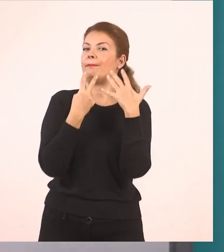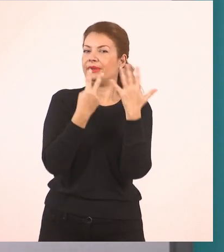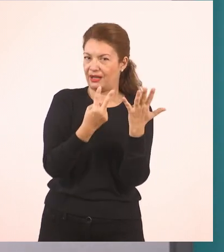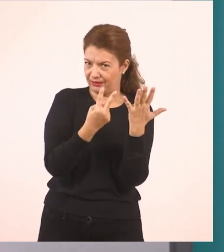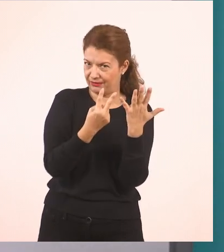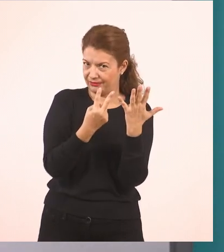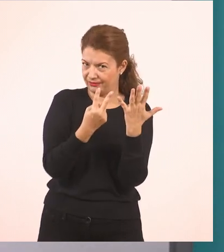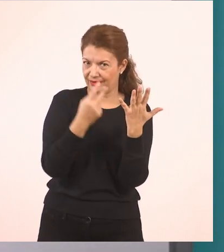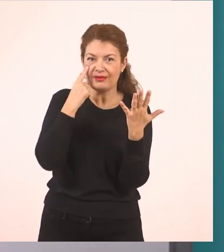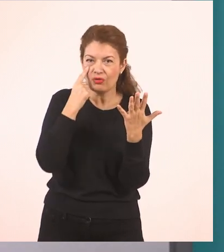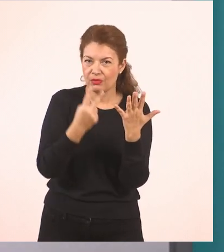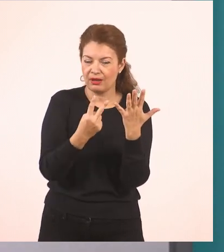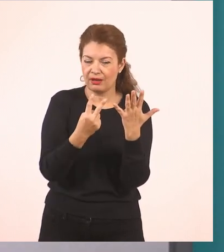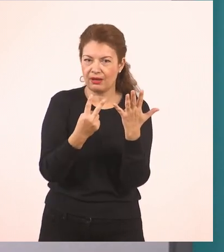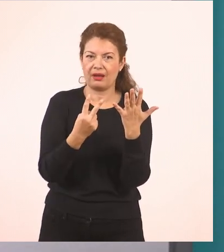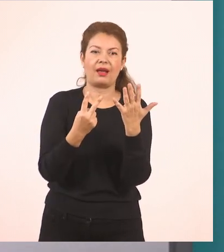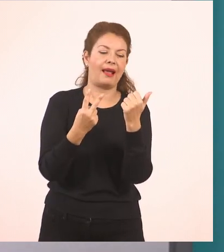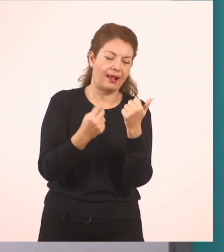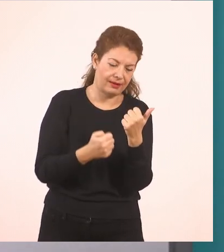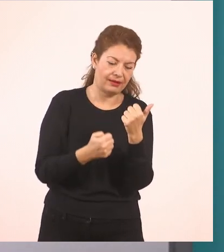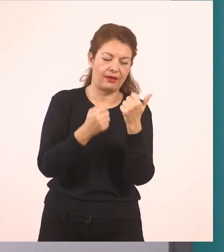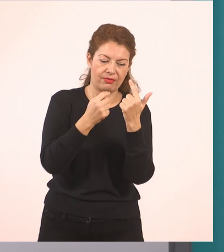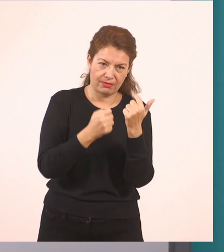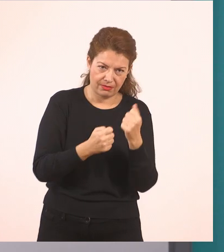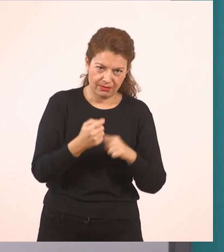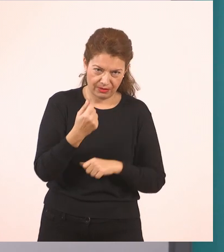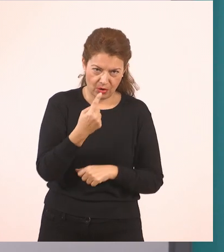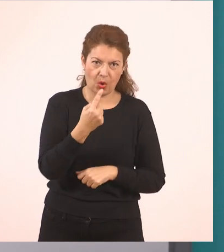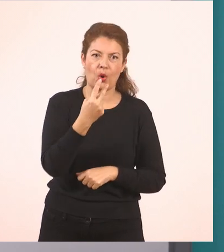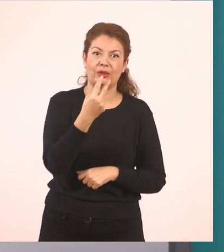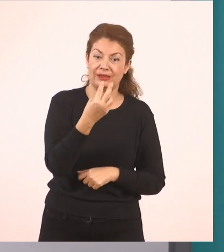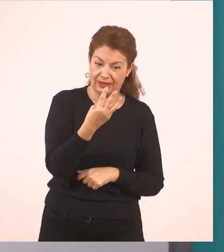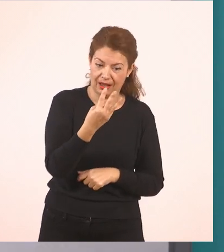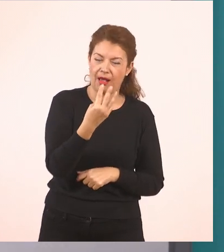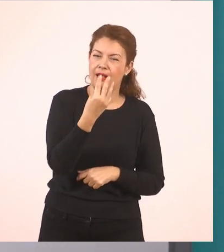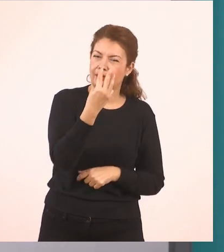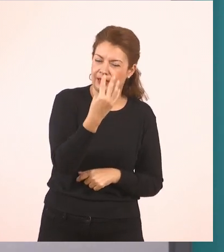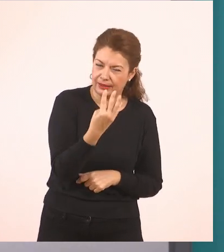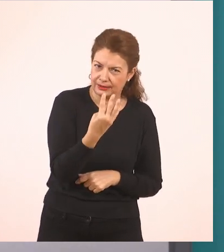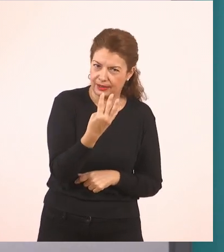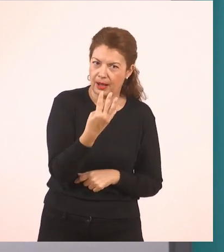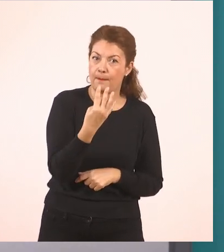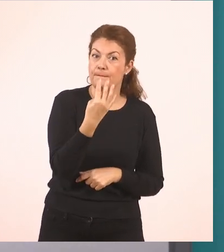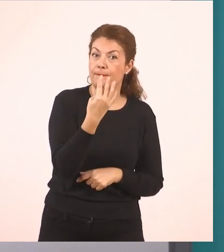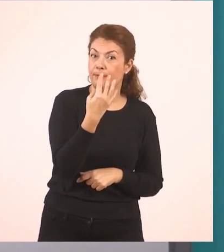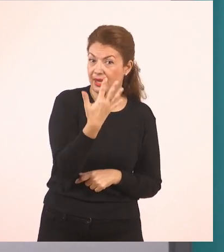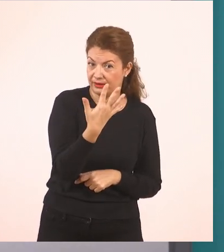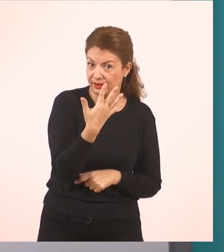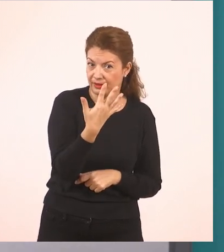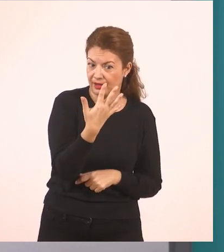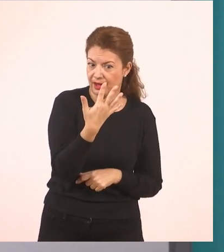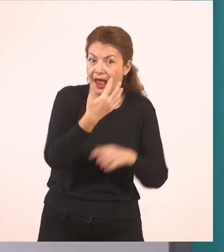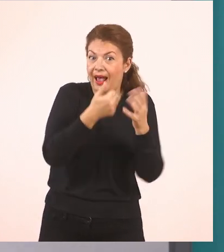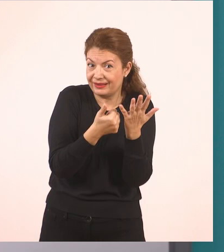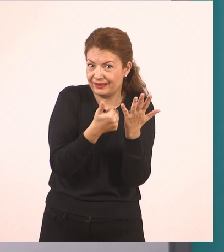στο... Για πάμε να μετρήσουμε. 1, 2, 3, 4, 5,